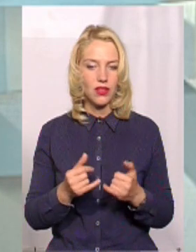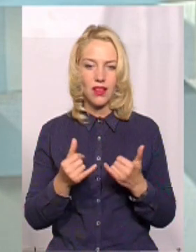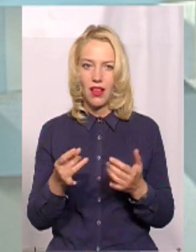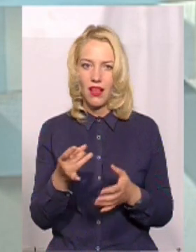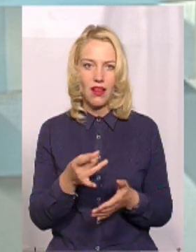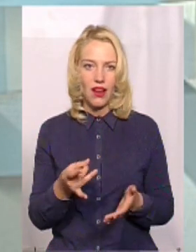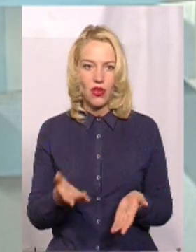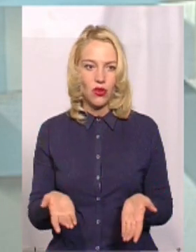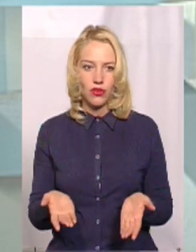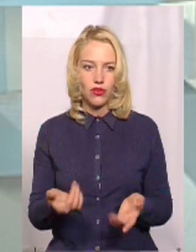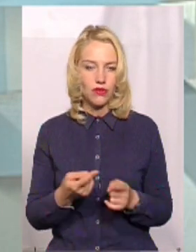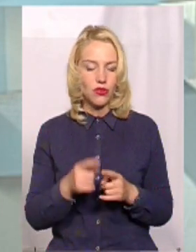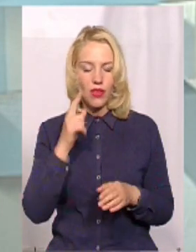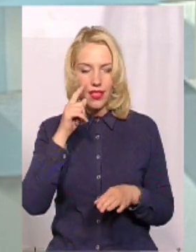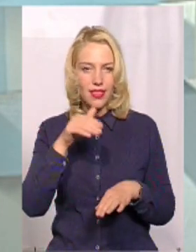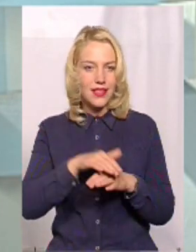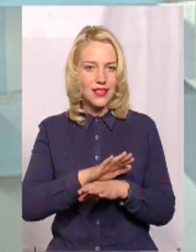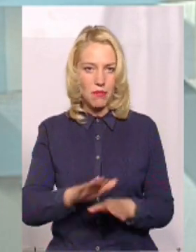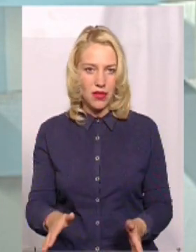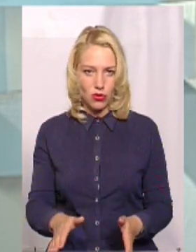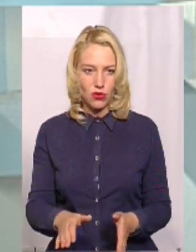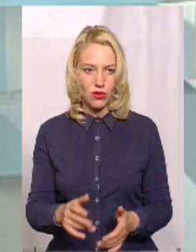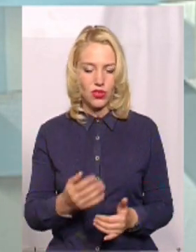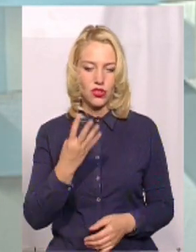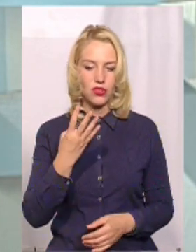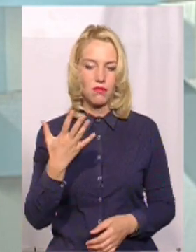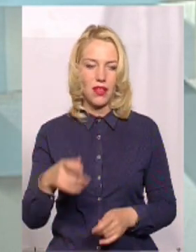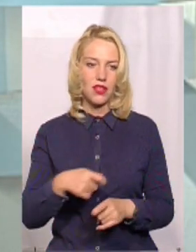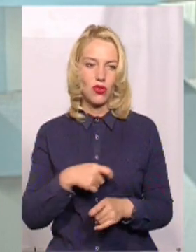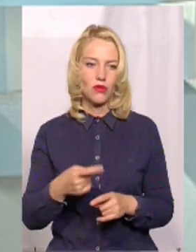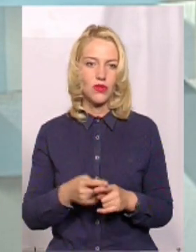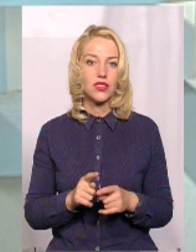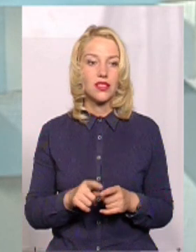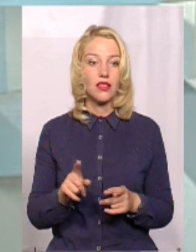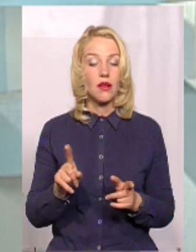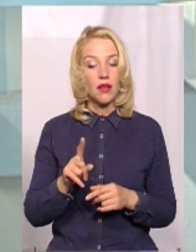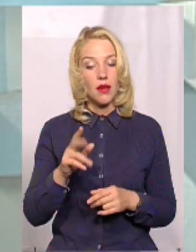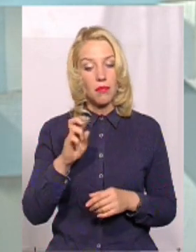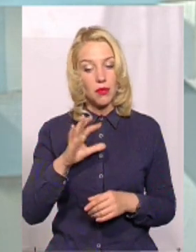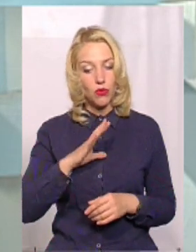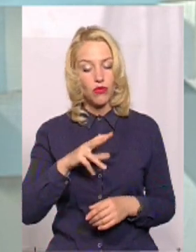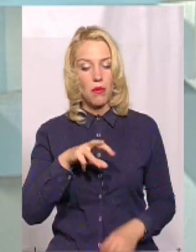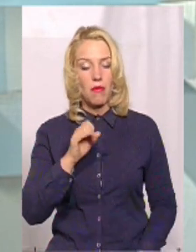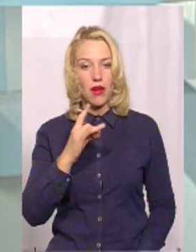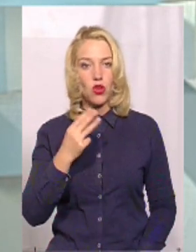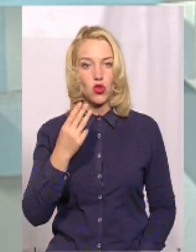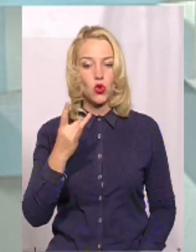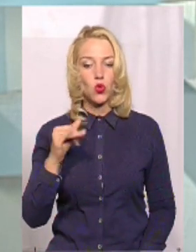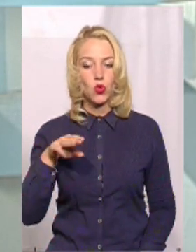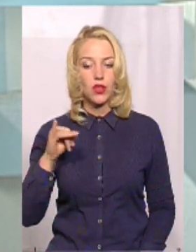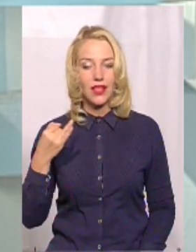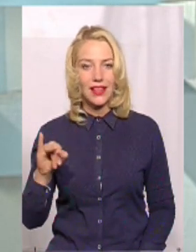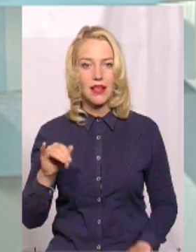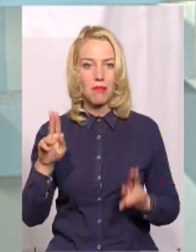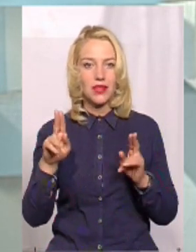району, ну, незаметно воно, цих 4-5 кілометрів. Якщо це би маршрутний принцип був, може в майбутньому буде збільшення